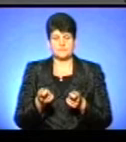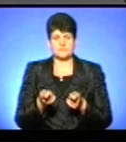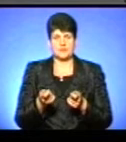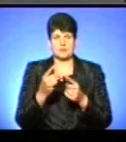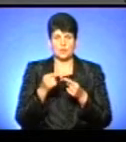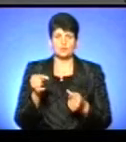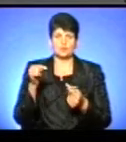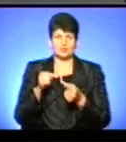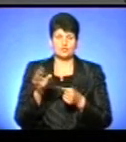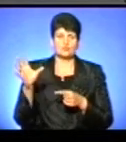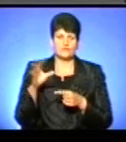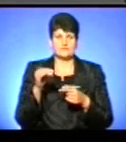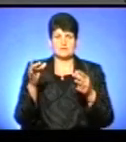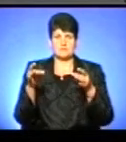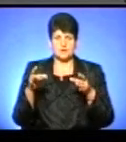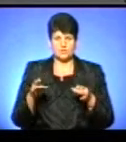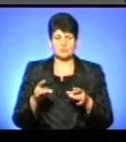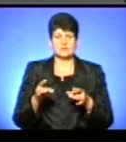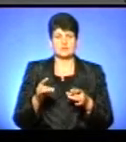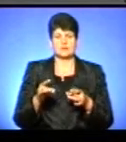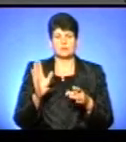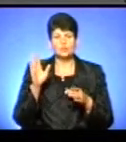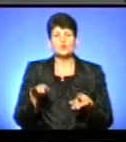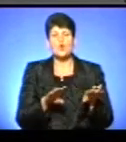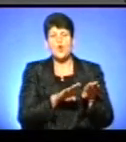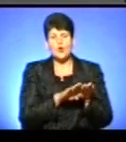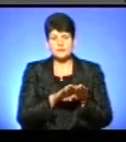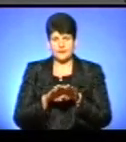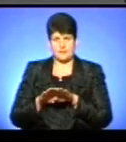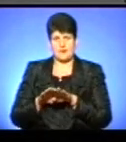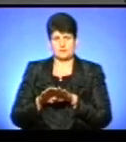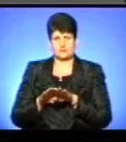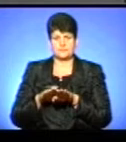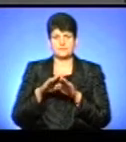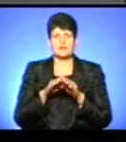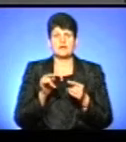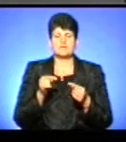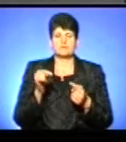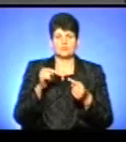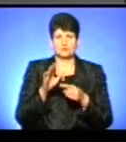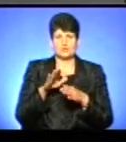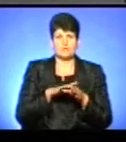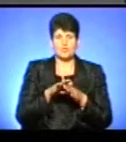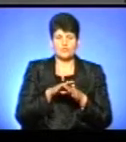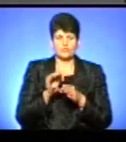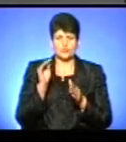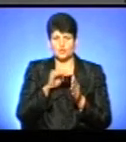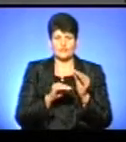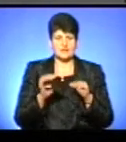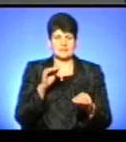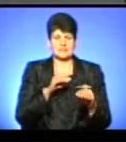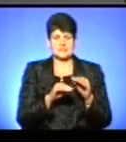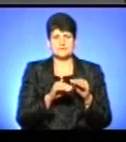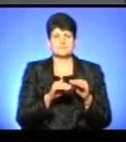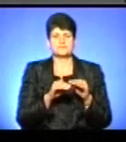узгоджено, що пакунки всі малюка будуть однакові і будуть наповнюватись відповідно до